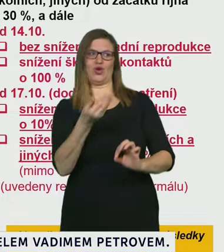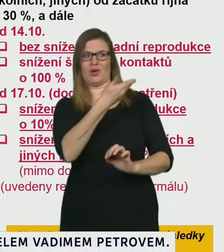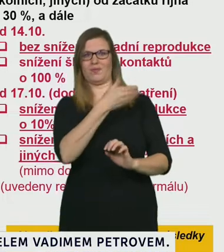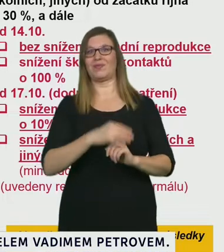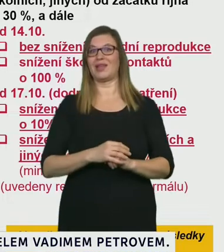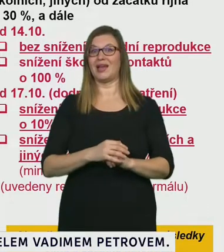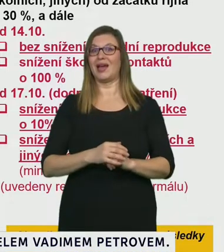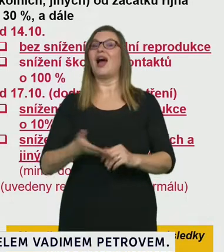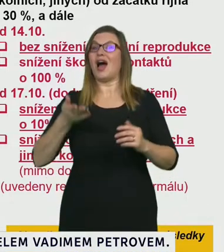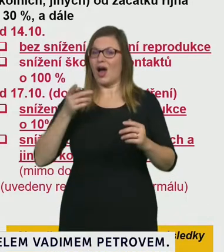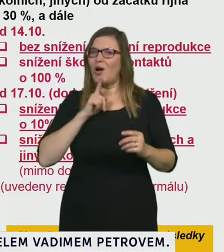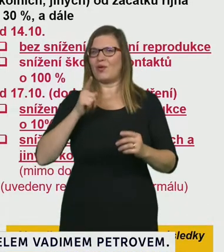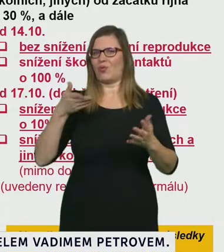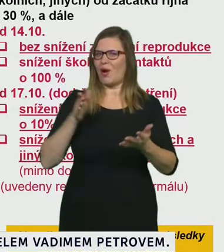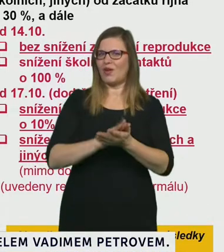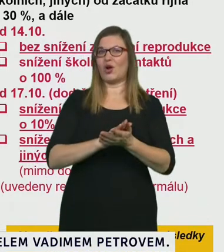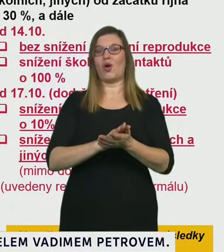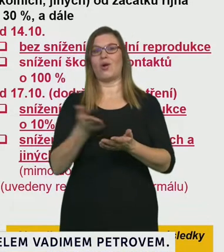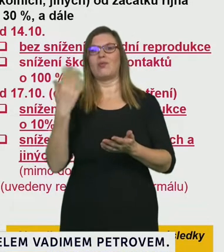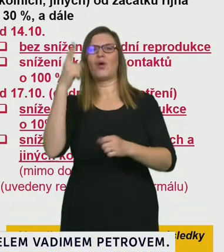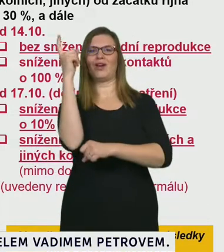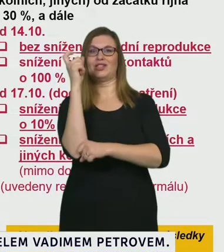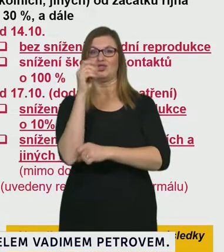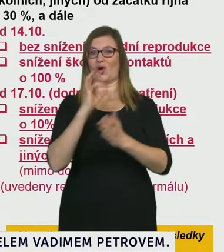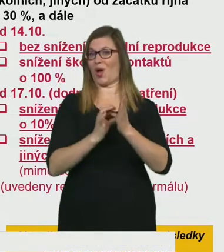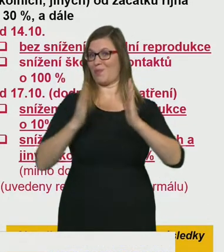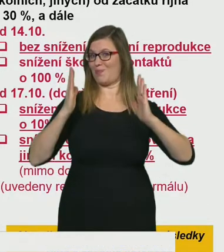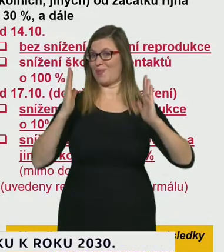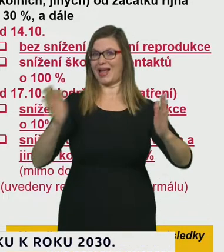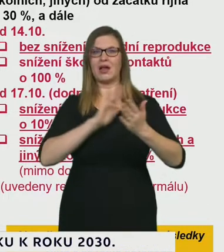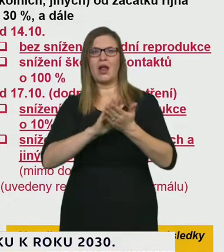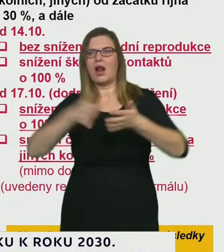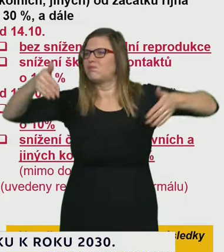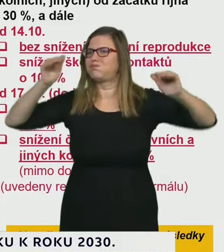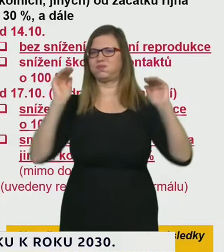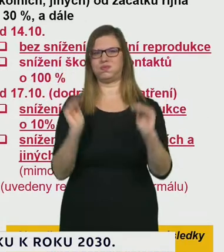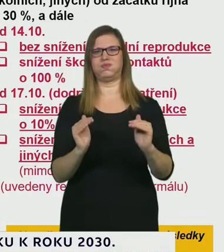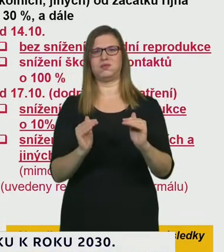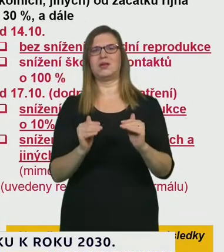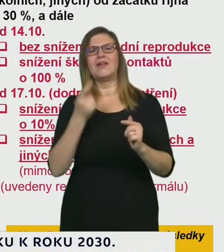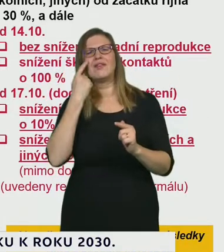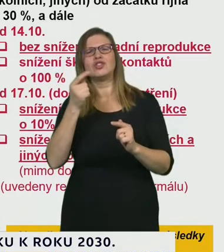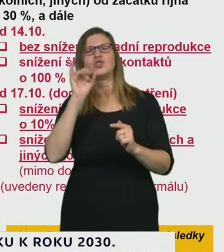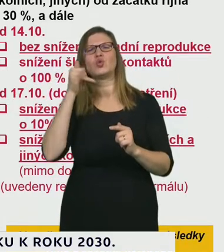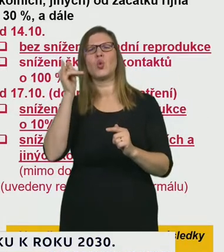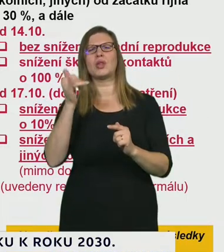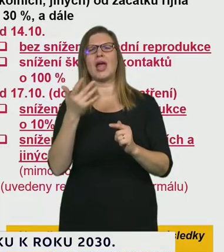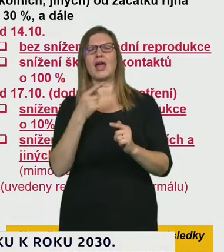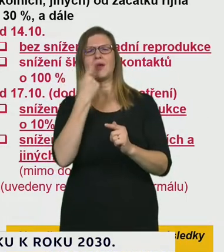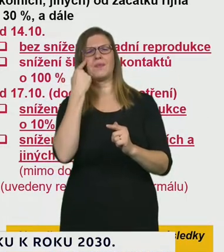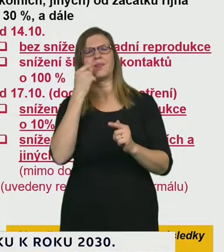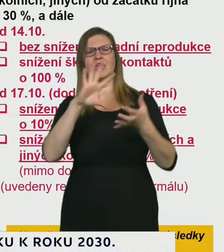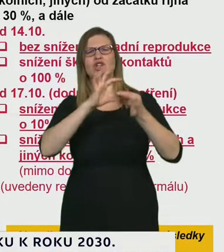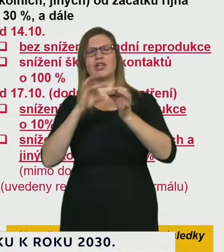On se skutečně naplnil. Během listopadu dokonce docházelo k rychlejšímu poklesu. To jsou ty řetízky žlutých hodnot. To je ta realita,